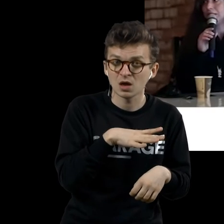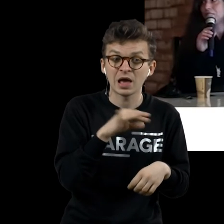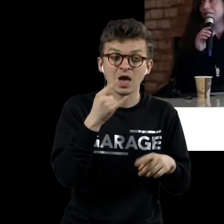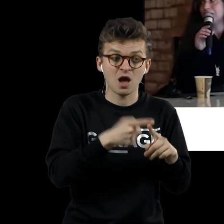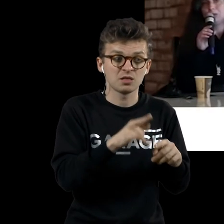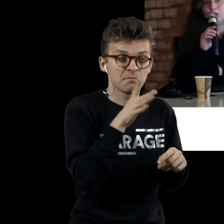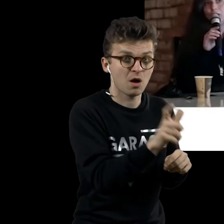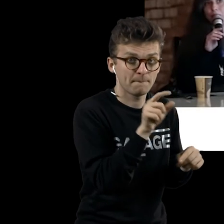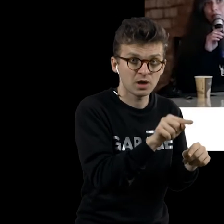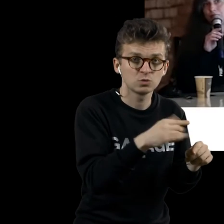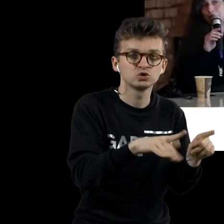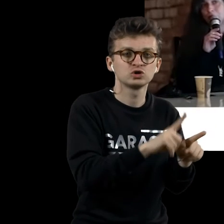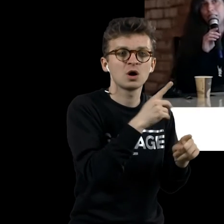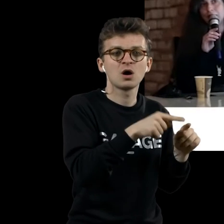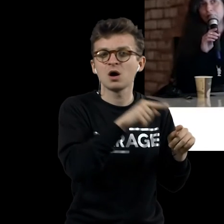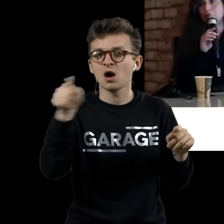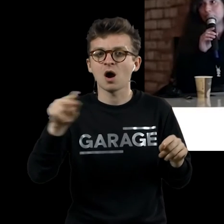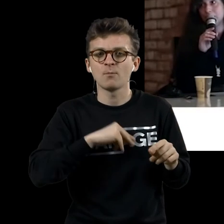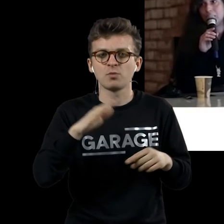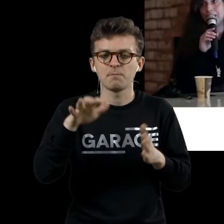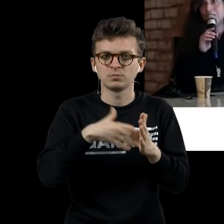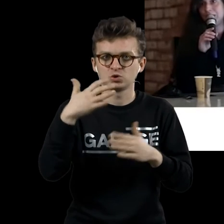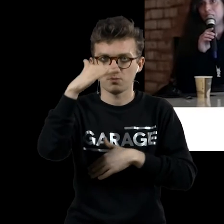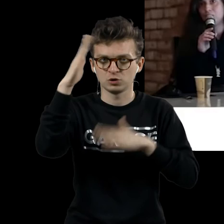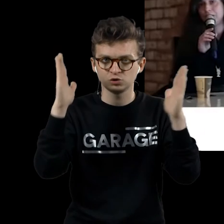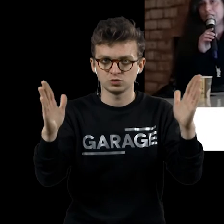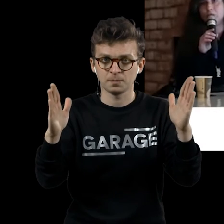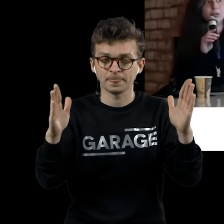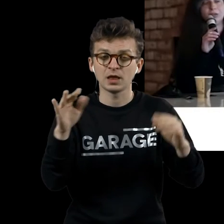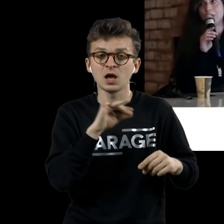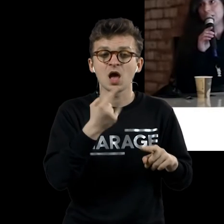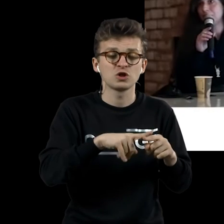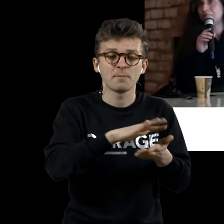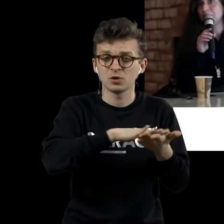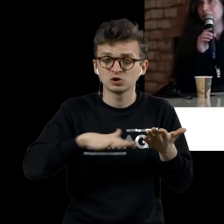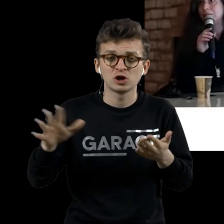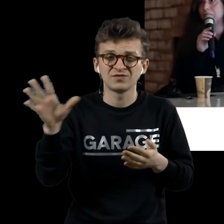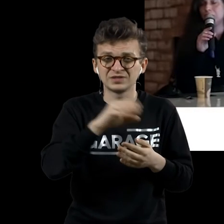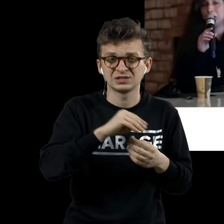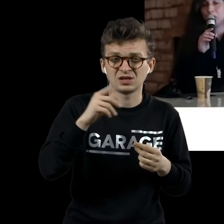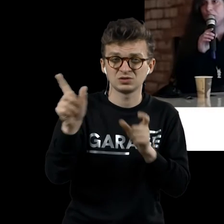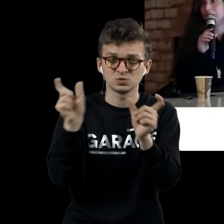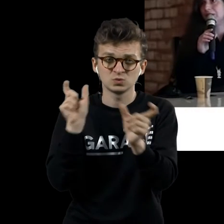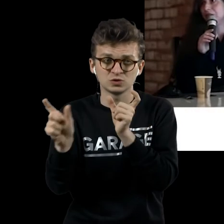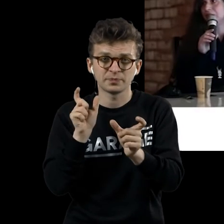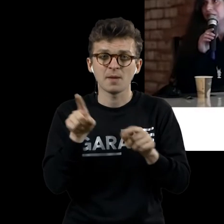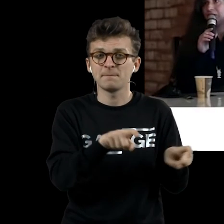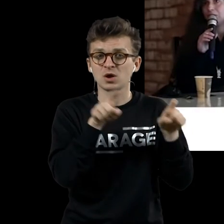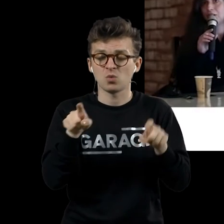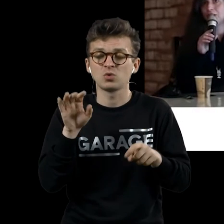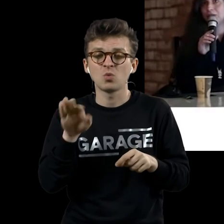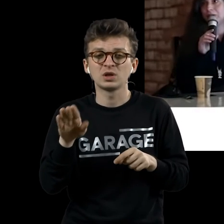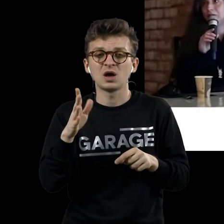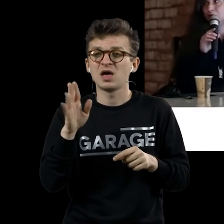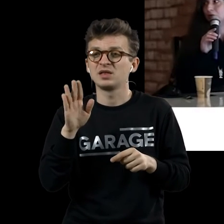этого момента отсчитывается работа над «Большим стеклом», которая продолжает все сюжеты. Вот вам новобрачные, вот вам переход от девственницы к